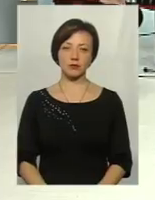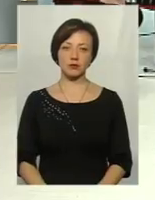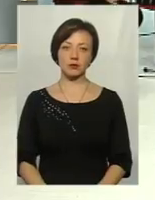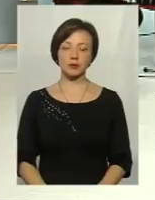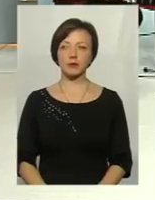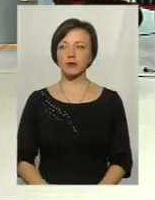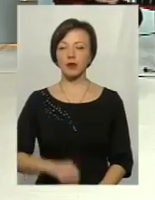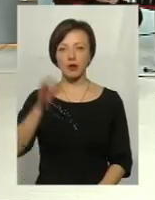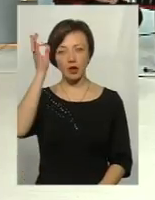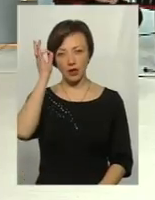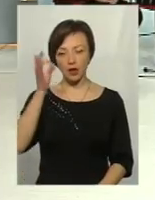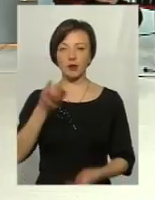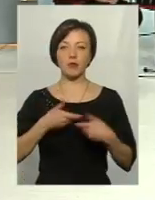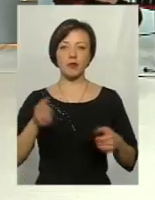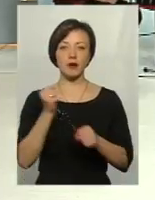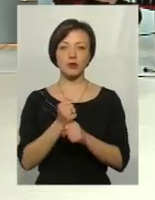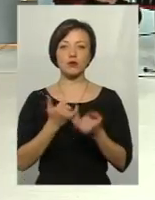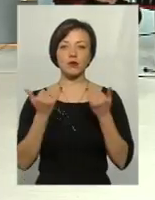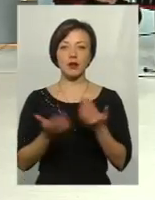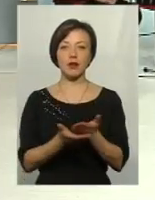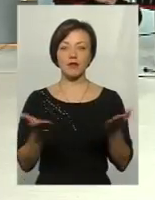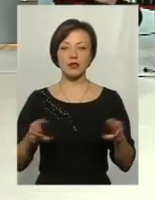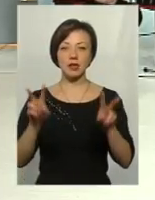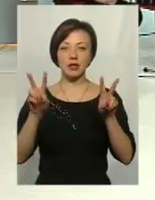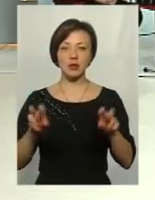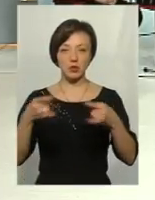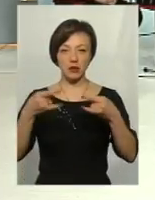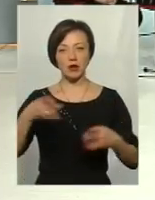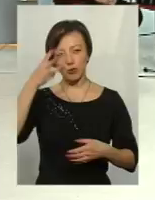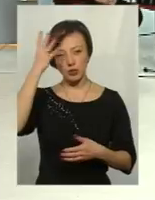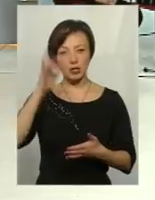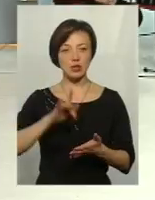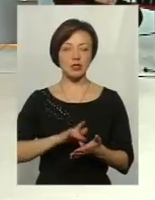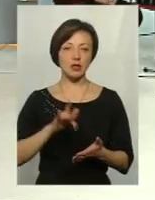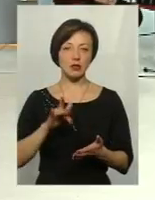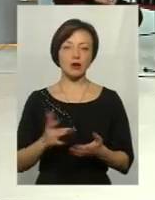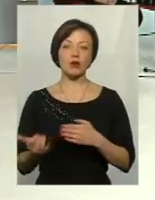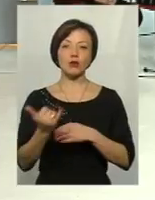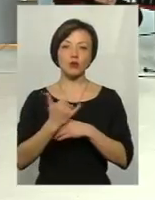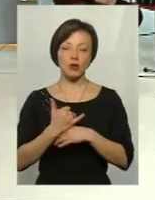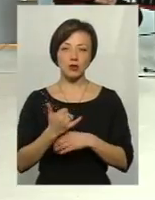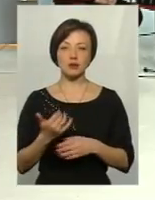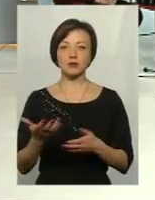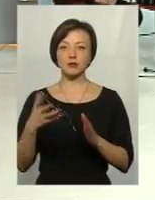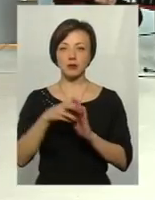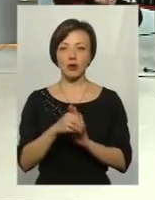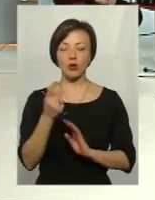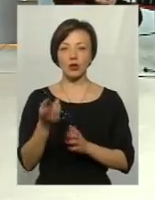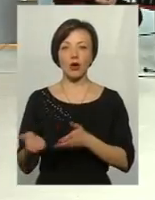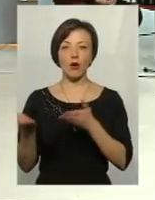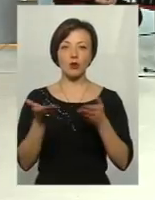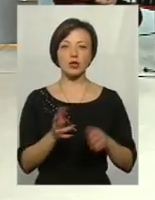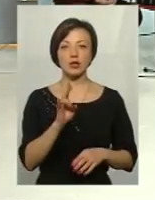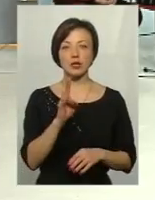Нагадаю глядачам, працюємо для вас. Це тема на телеканалі «Поділля Центр». До нас доєдналася ще одна гостя,